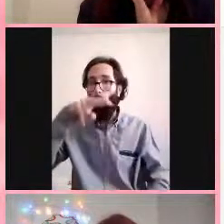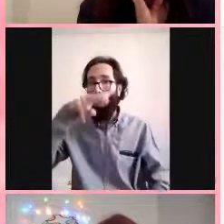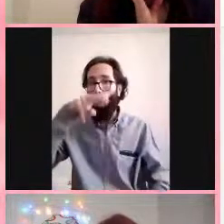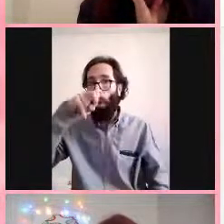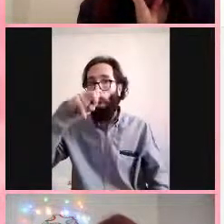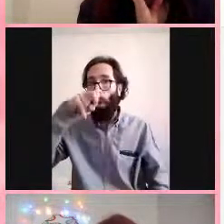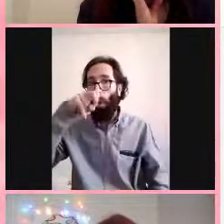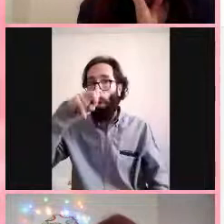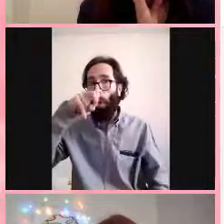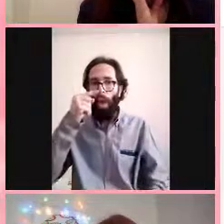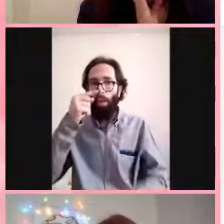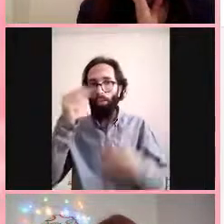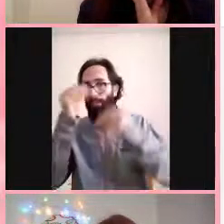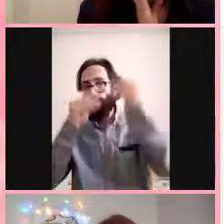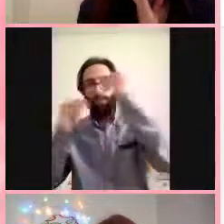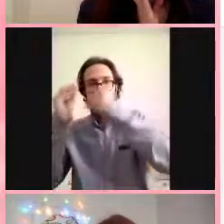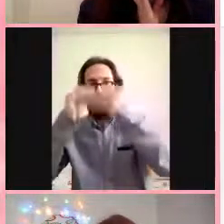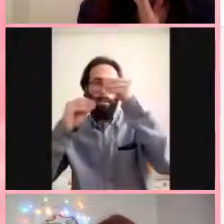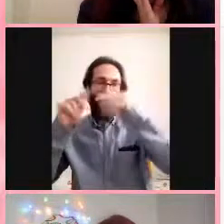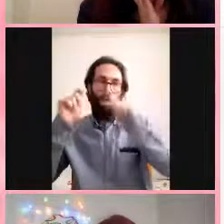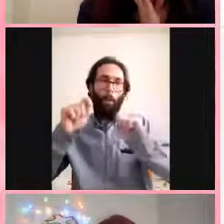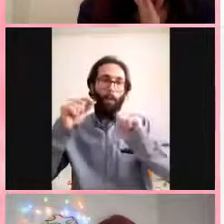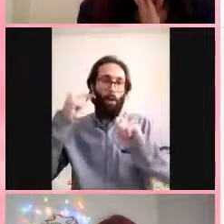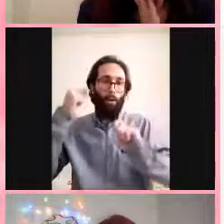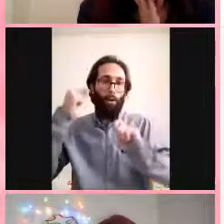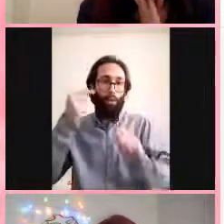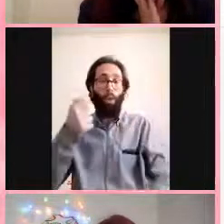gelmediyse işte birazcık gelmesi zor sanırım.